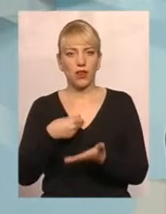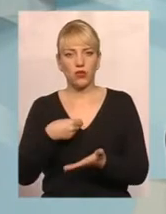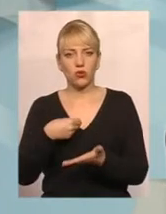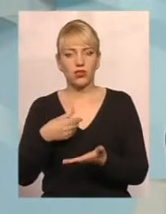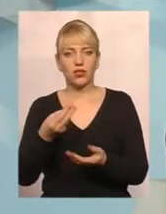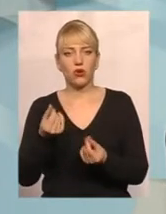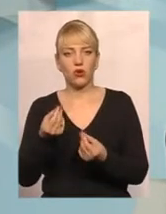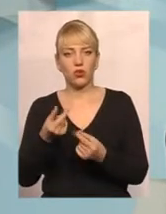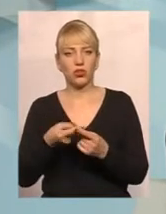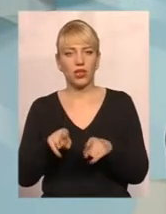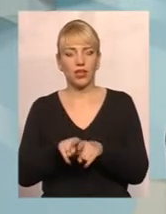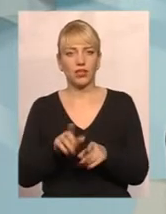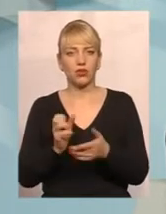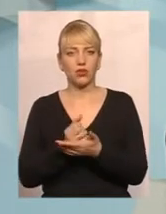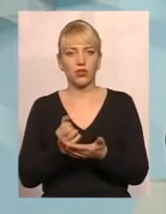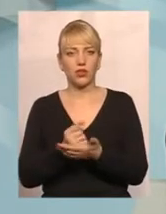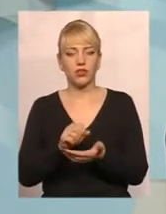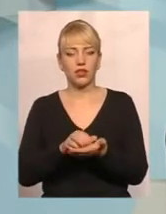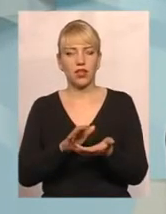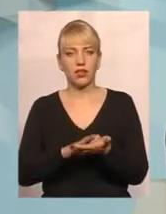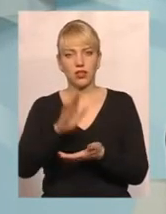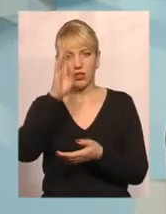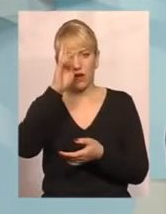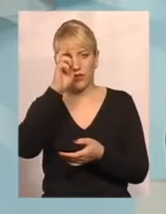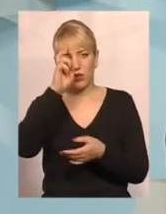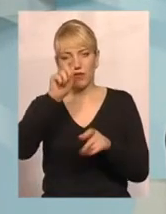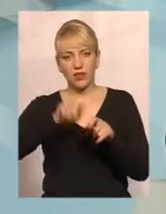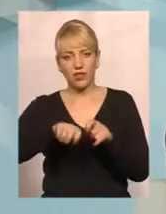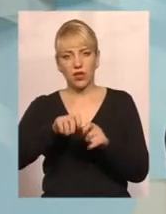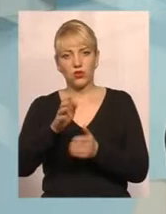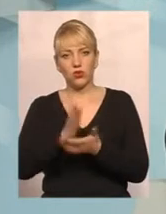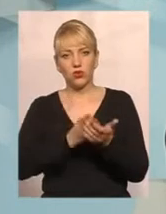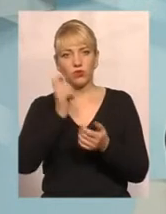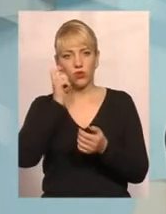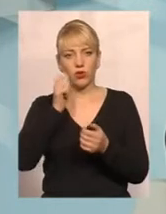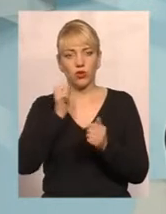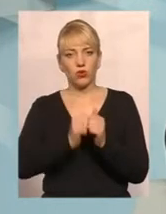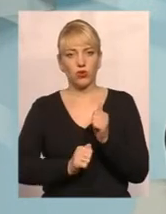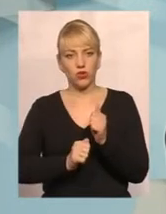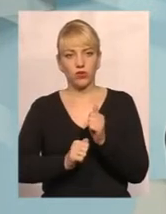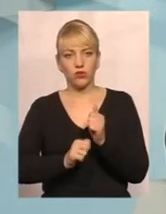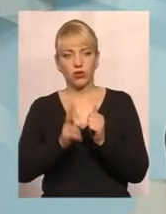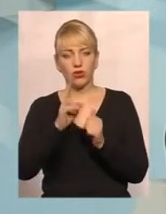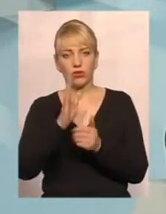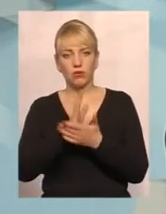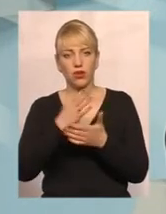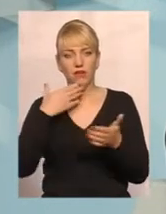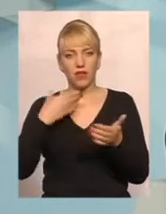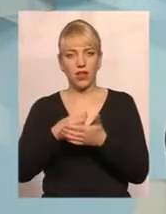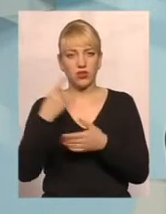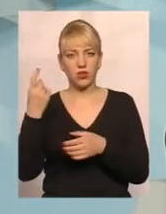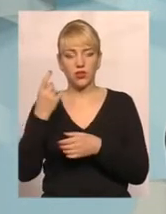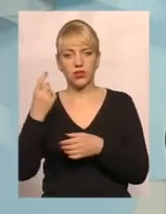плата. Тобто, такий дохід, за даними Державної фіскальної служби України, кожному, хто має у власності